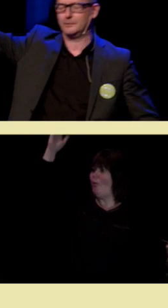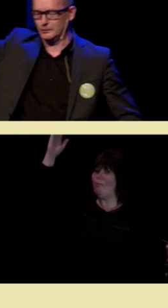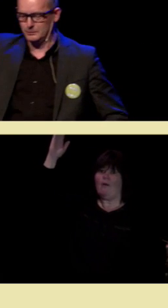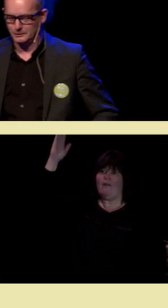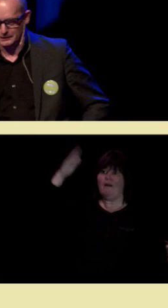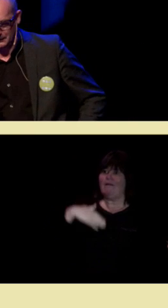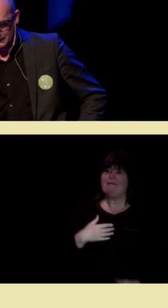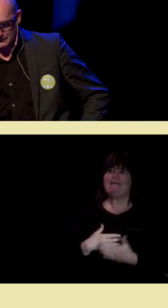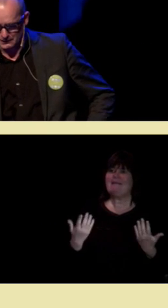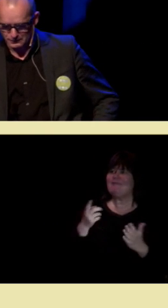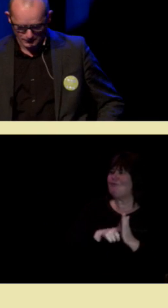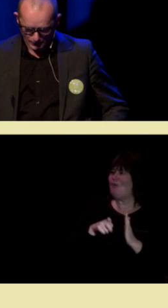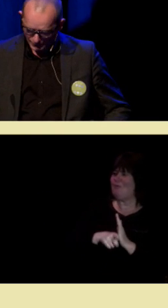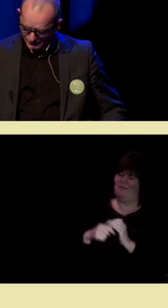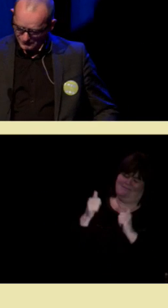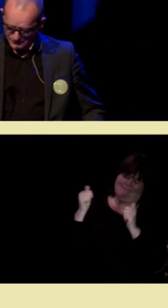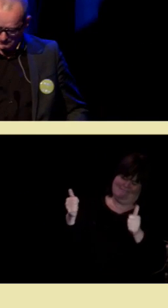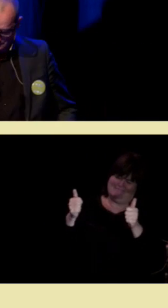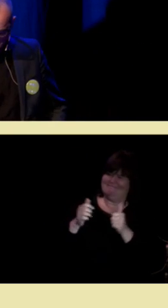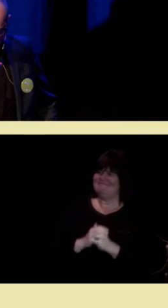Ingen forløpig. Veldig bra.